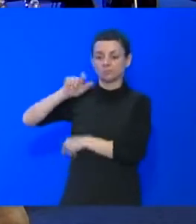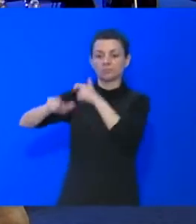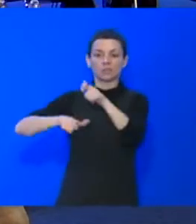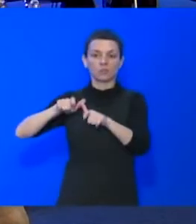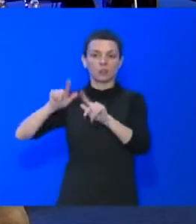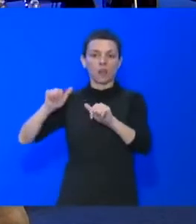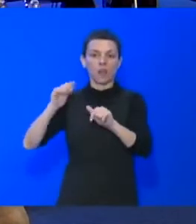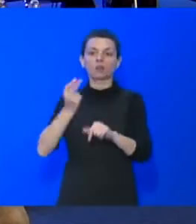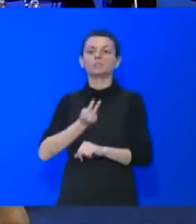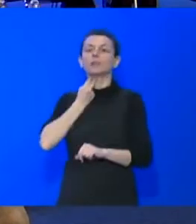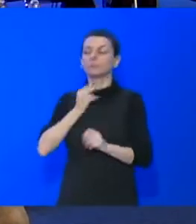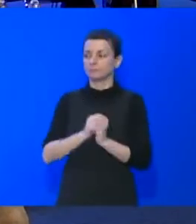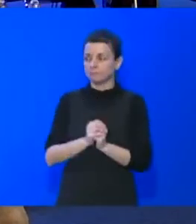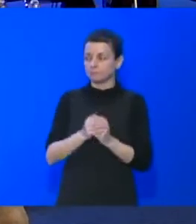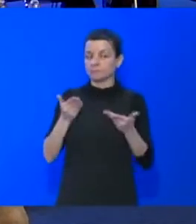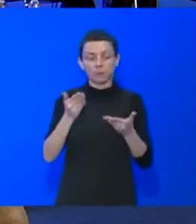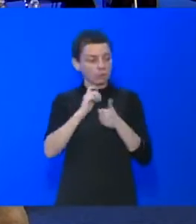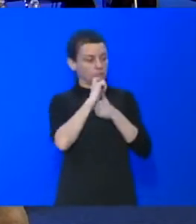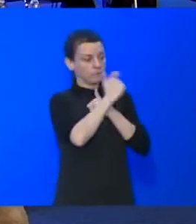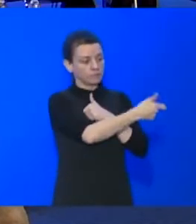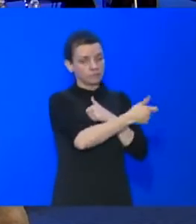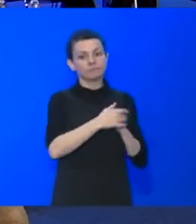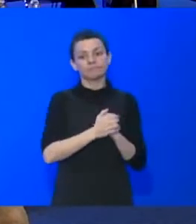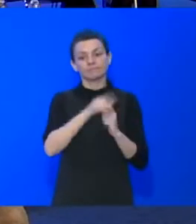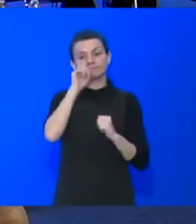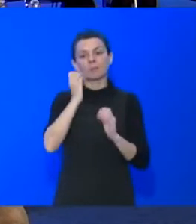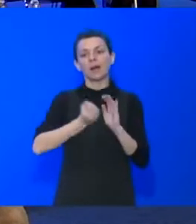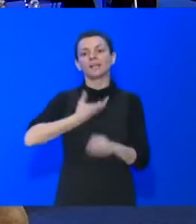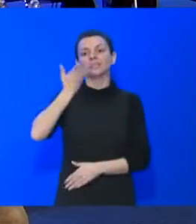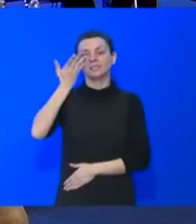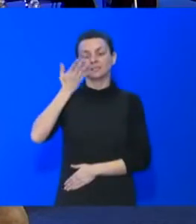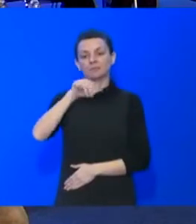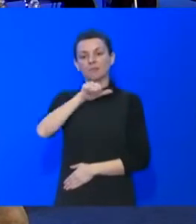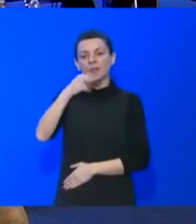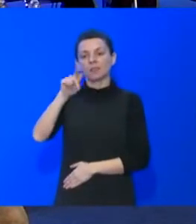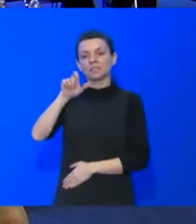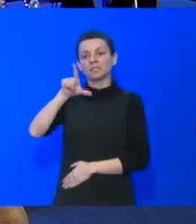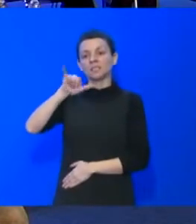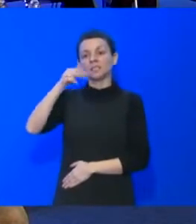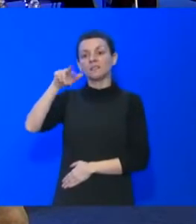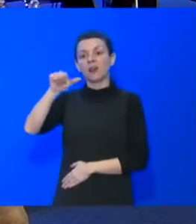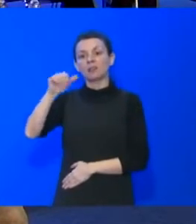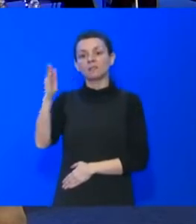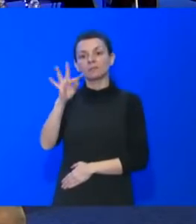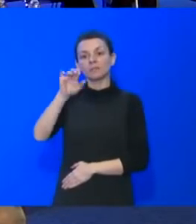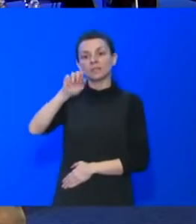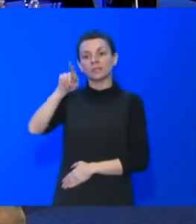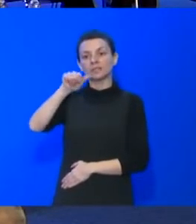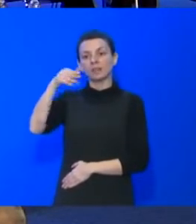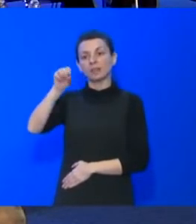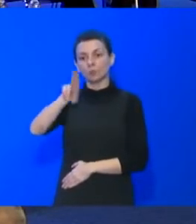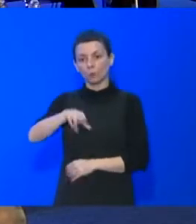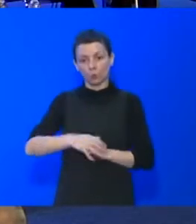d'un handicap. Je me tourne maintenant vers une artiste, Angelina Tezanou, qui est auteur, compositeur et